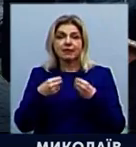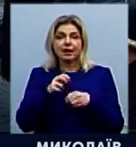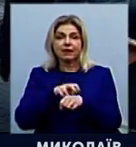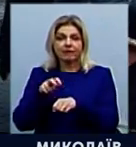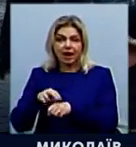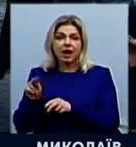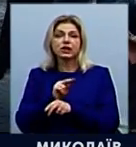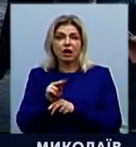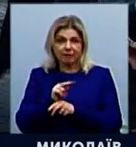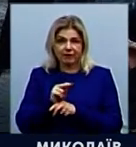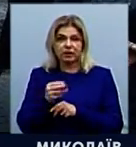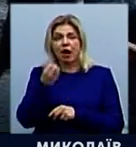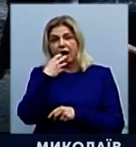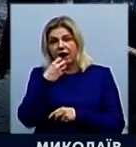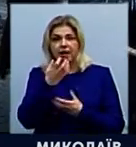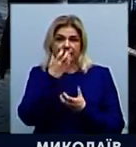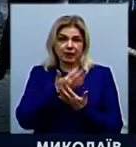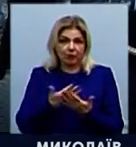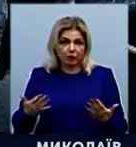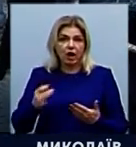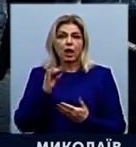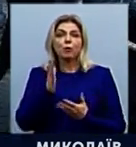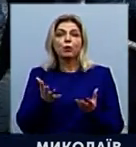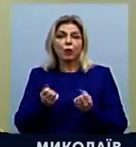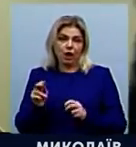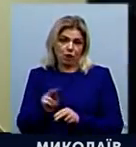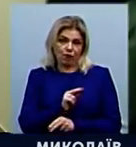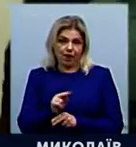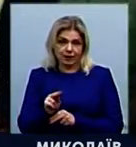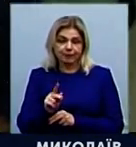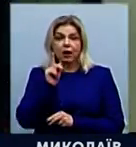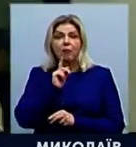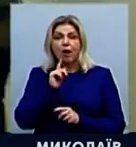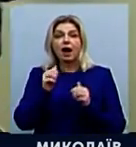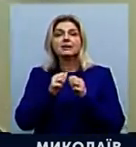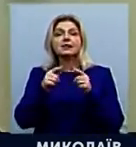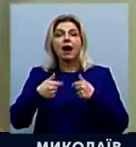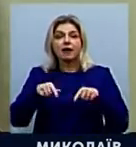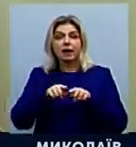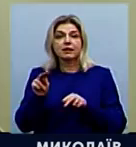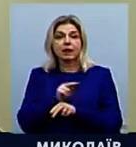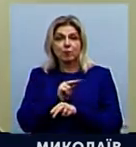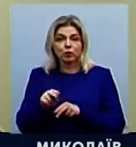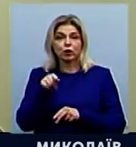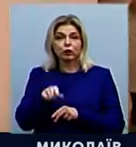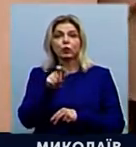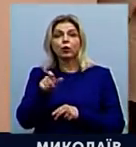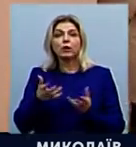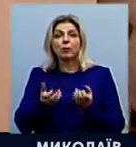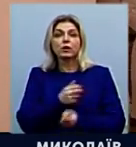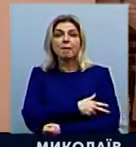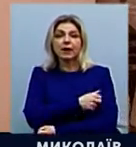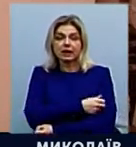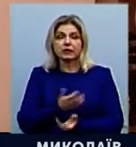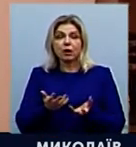фізіотерапевтичного профілю і будуть отримувати лікування. Поки заклад ремонтували, пацієнти отримували медичні послуги у